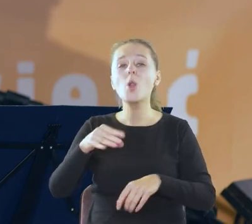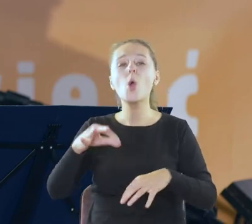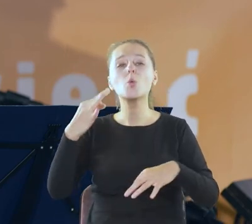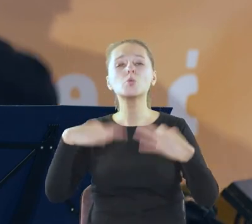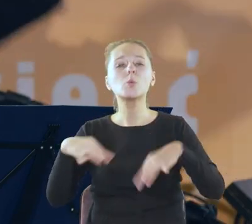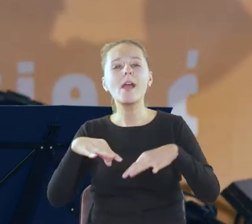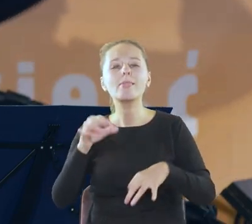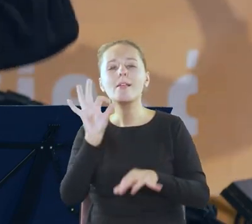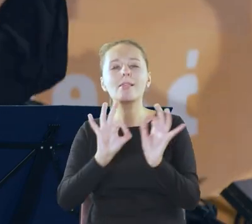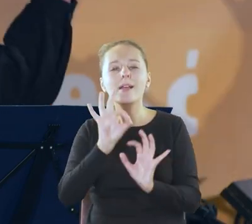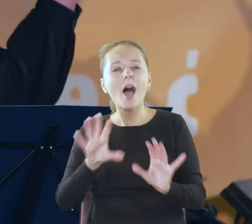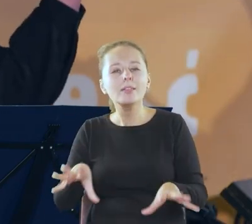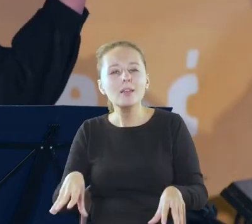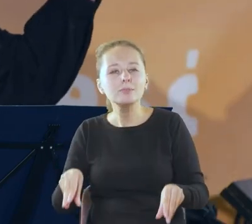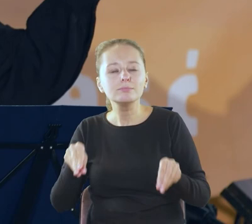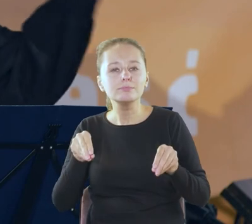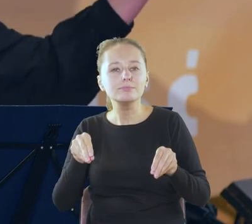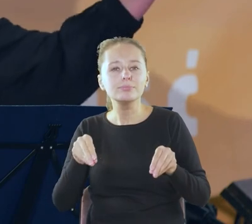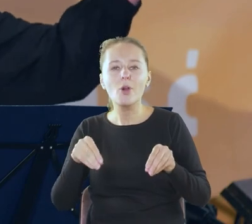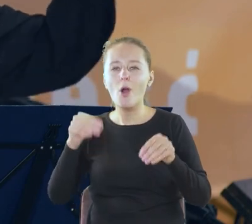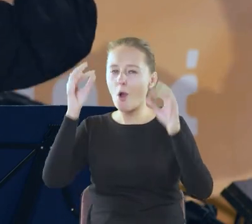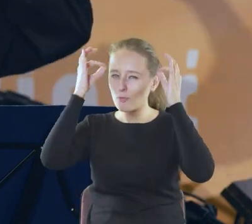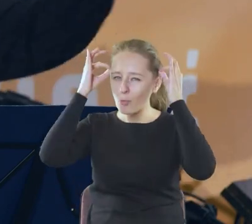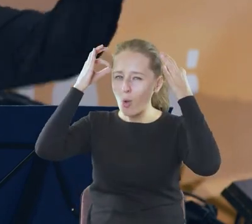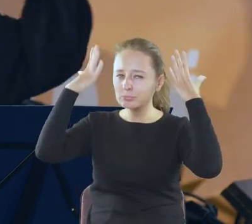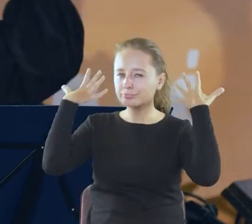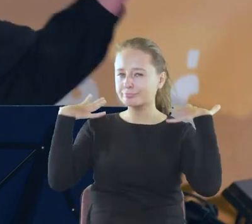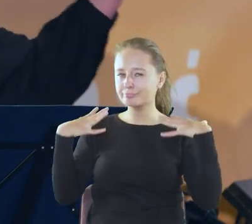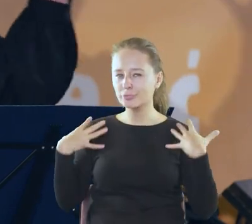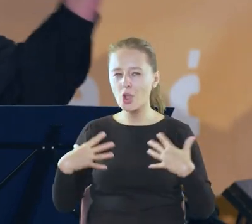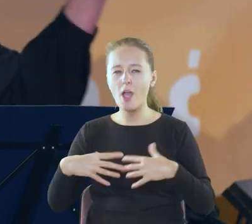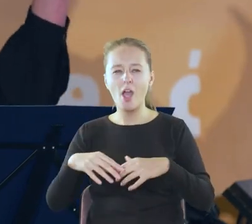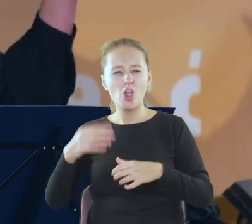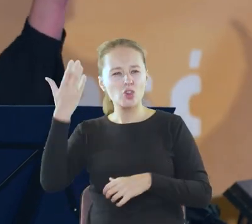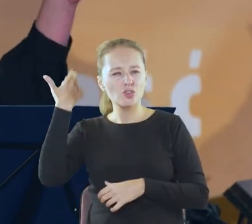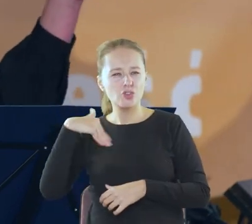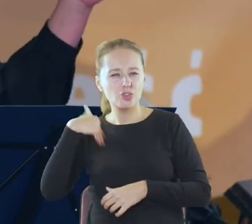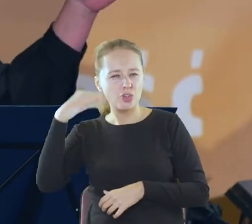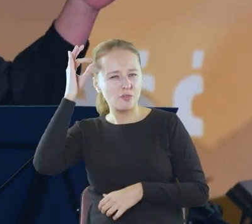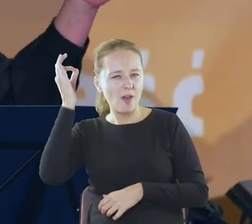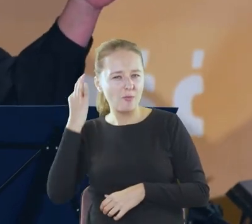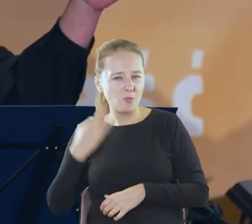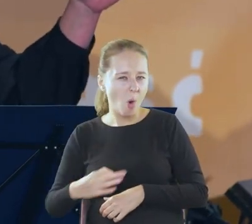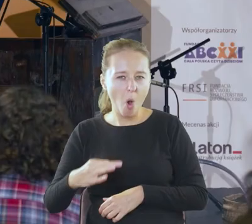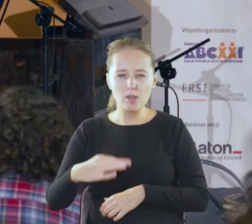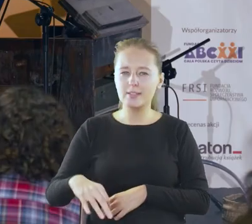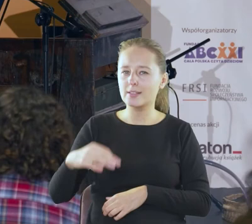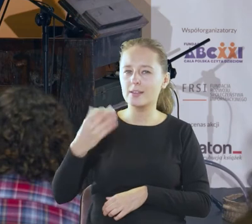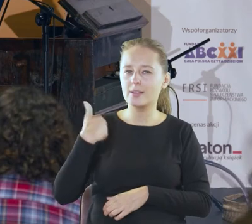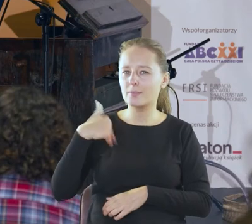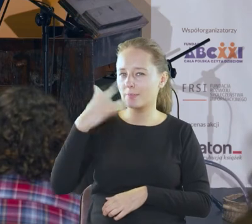krokiem rozpuszcza włosy niech będzie wielkie, siwe włosy białoruskiej znachorki